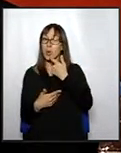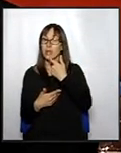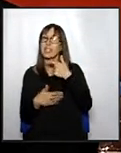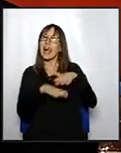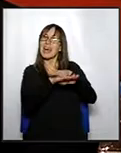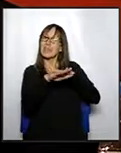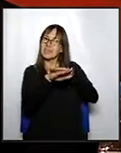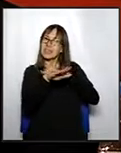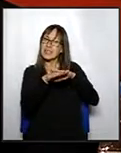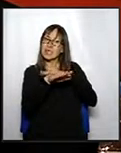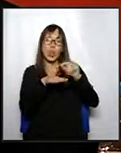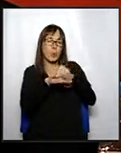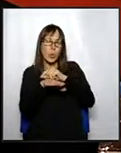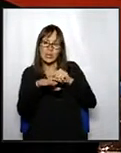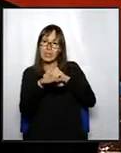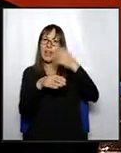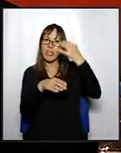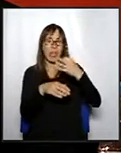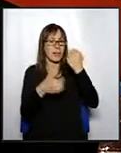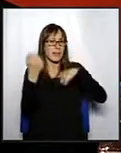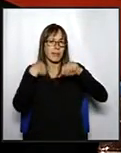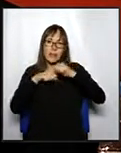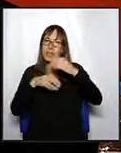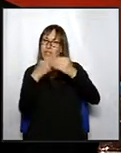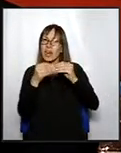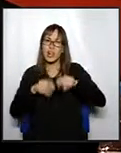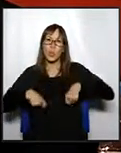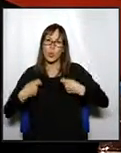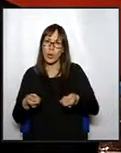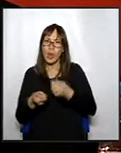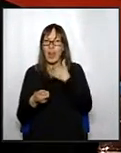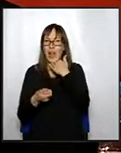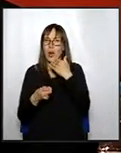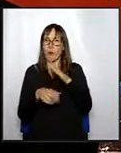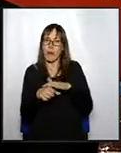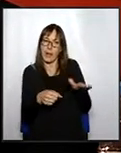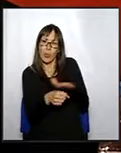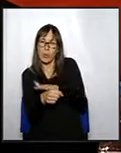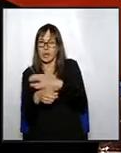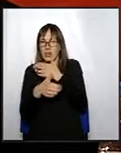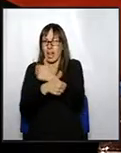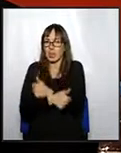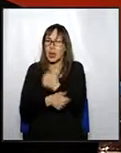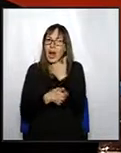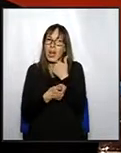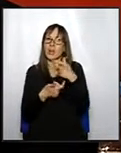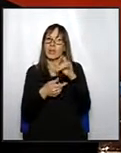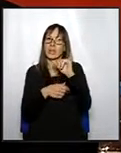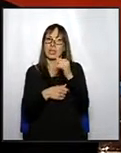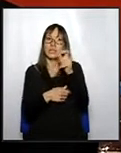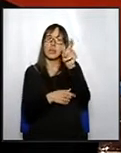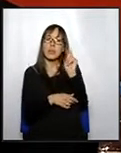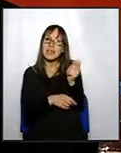administracions públiques les que tenen l'obligació d'actuar de forma decidida per pal·liar les conseqüències de l'atur i d'aquesta manera poder garantir un nivell de